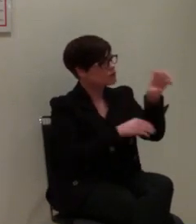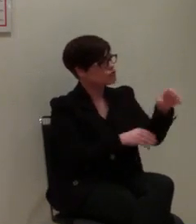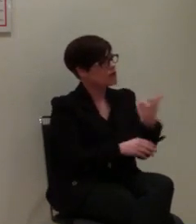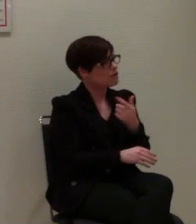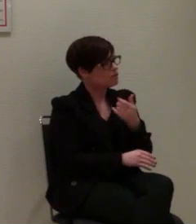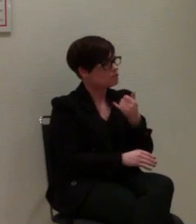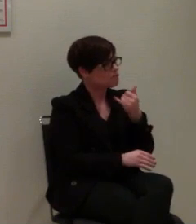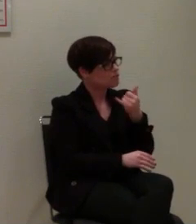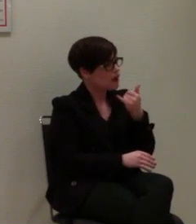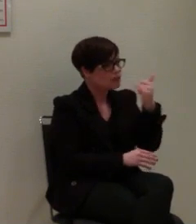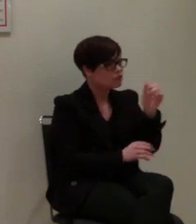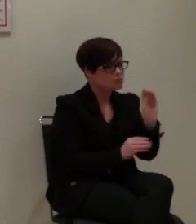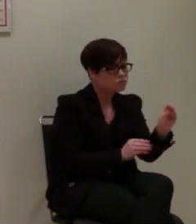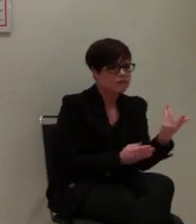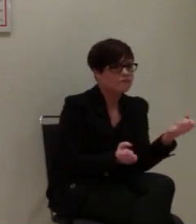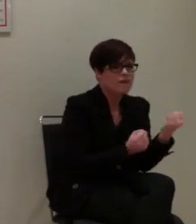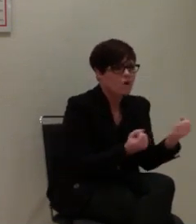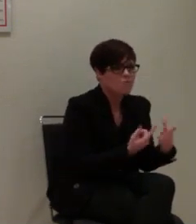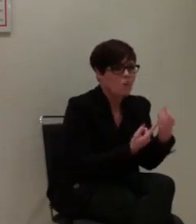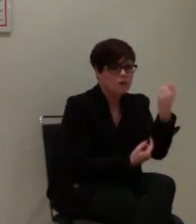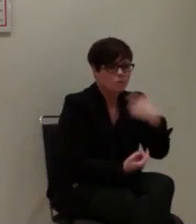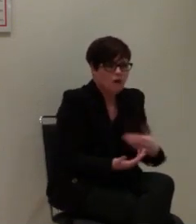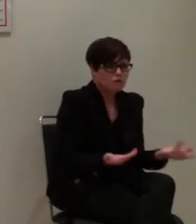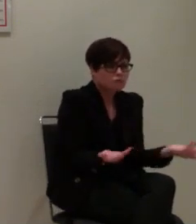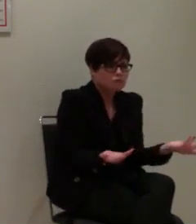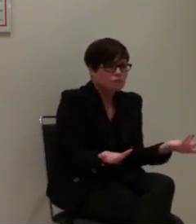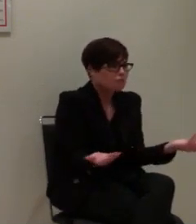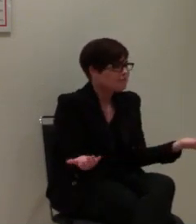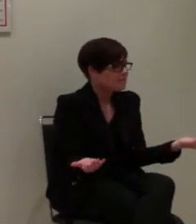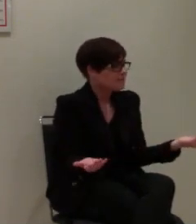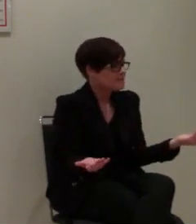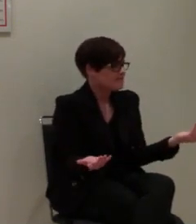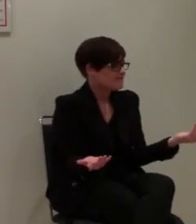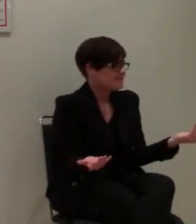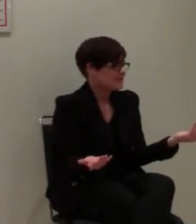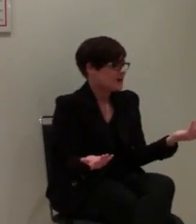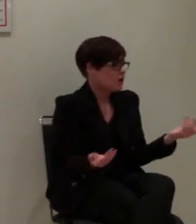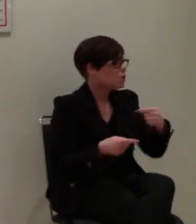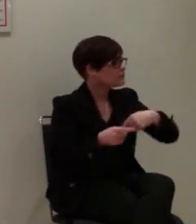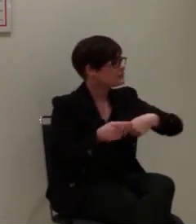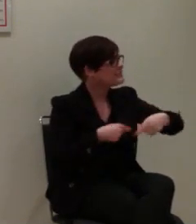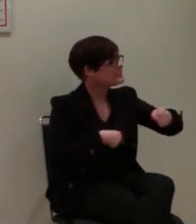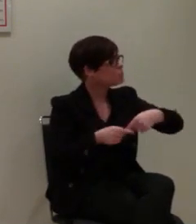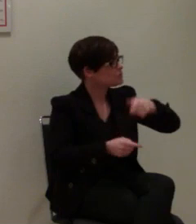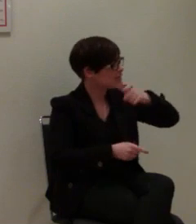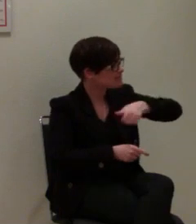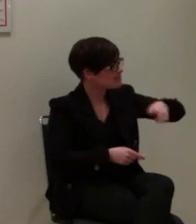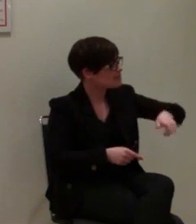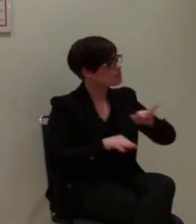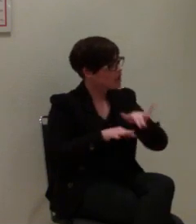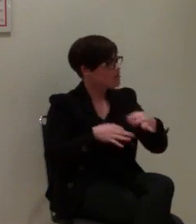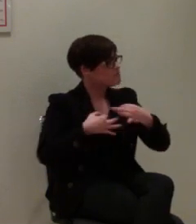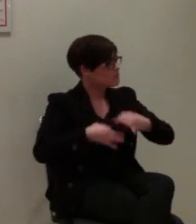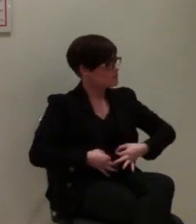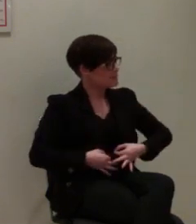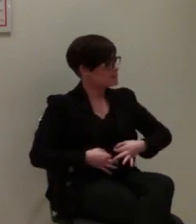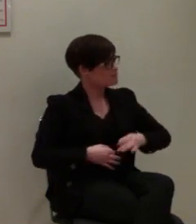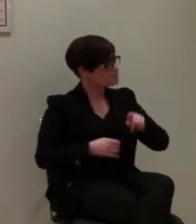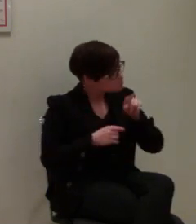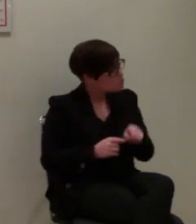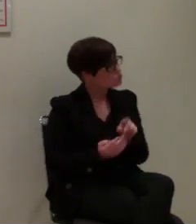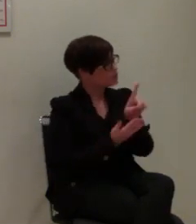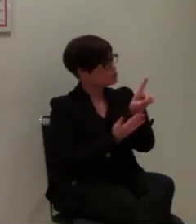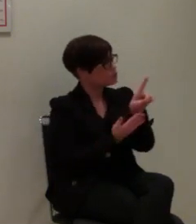nachzufragen, weshalb denn die Ortung durchgeführt wurde. Die Disponenten sind auch verpflichtet, bei uns in der Plattform zu dokumentieren,